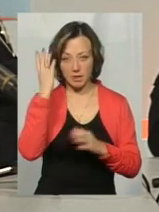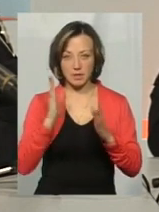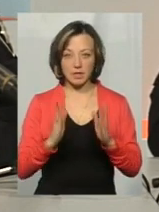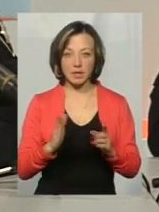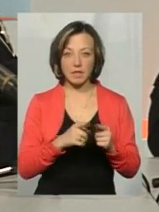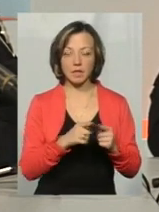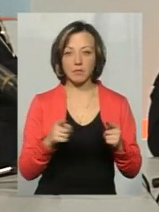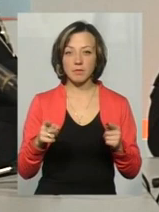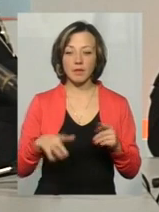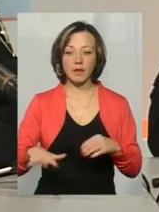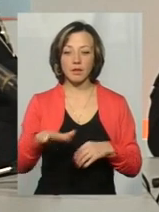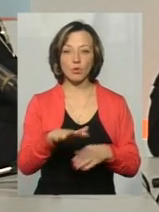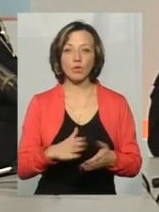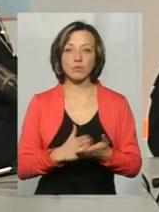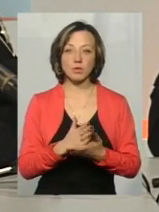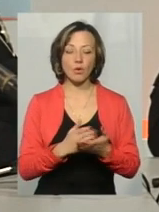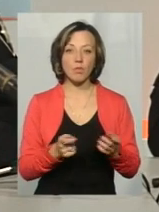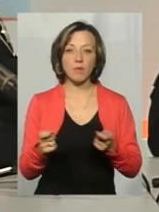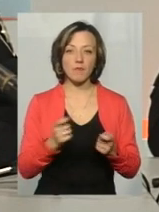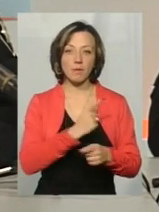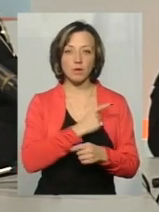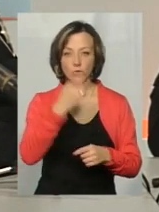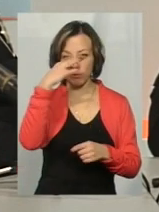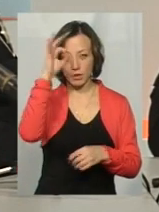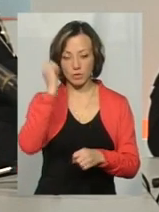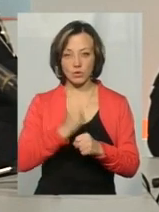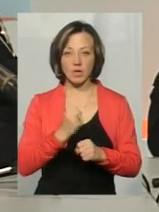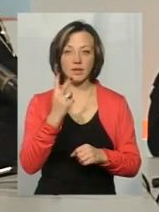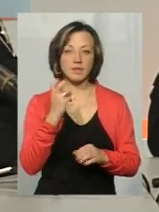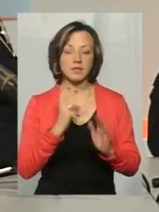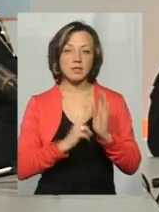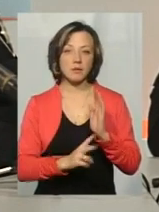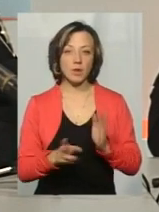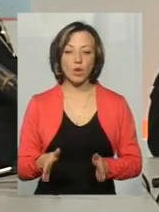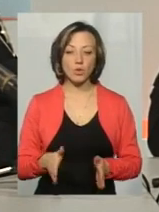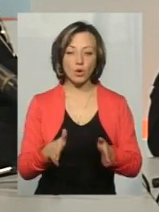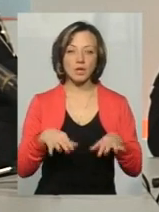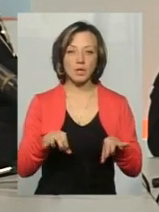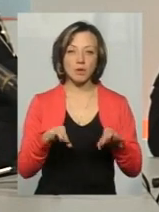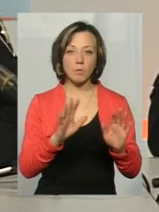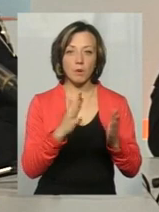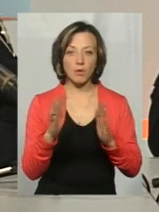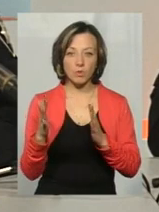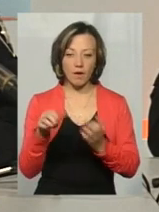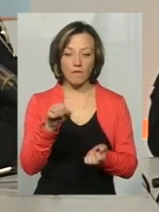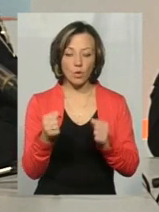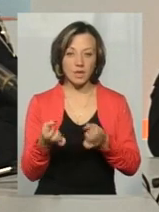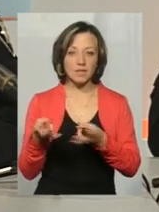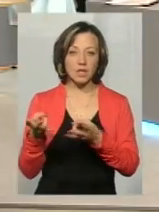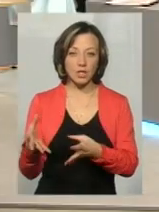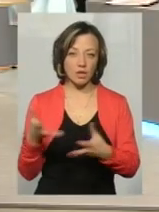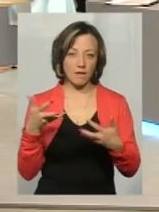на територію обслуговування управління патрульної поліції скоїно майже 270 дорожньотранспортних пригод, в яких водії залишили місце